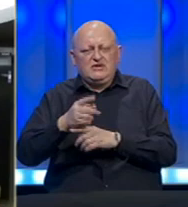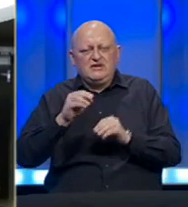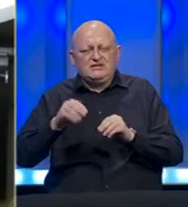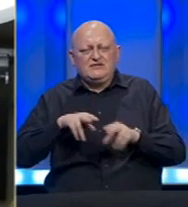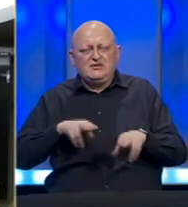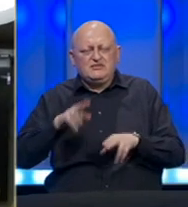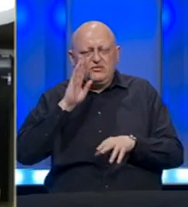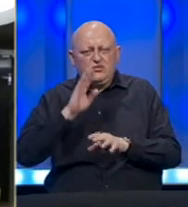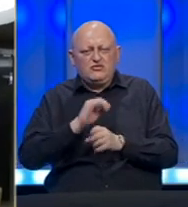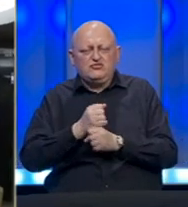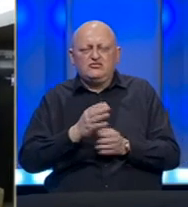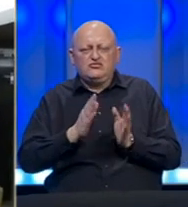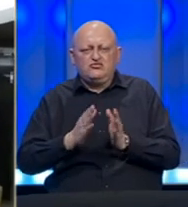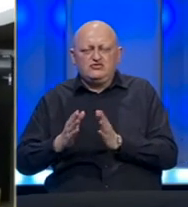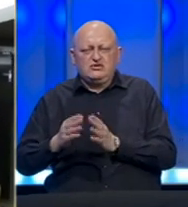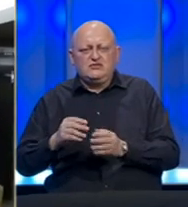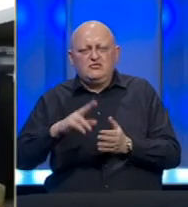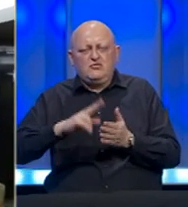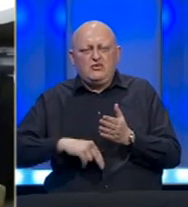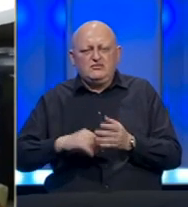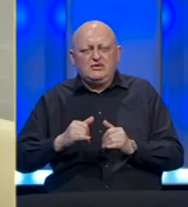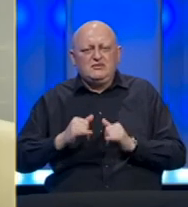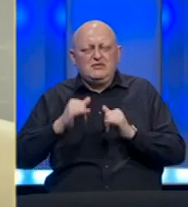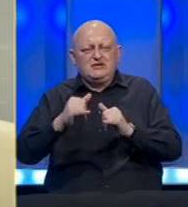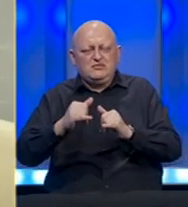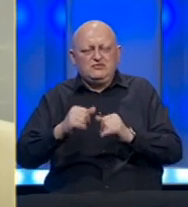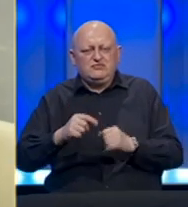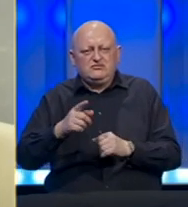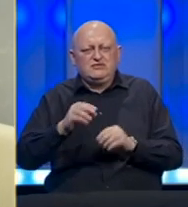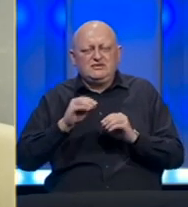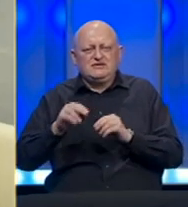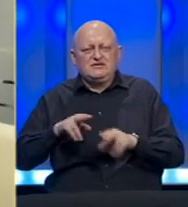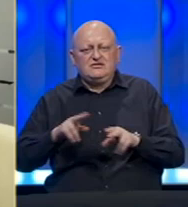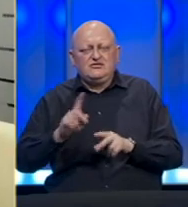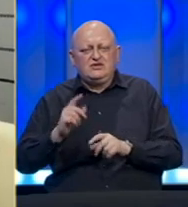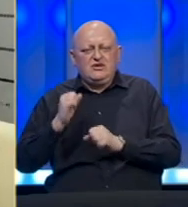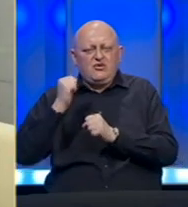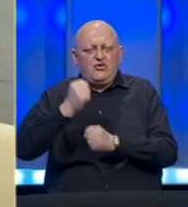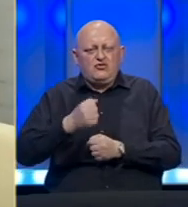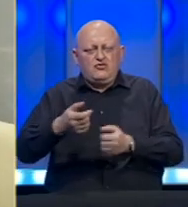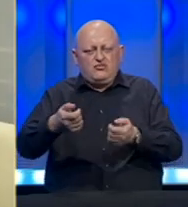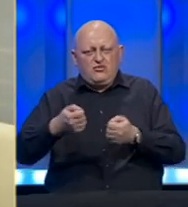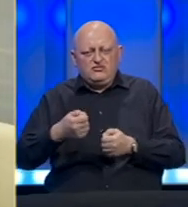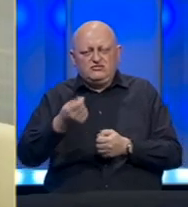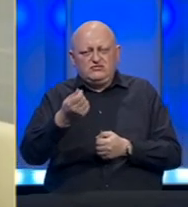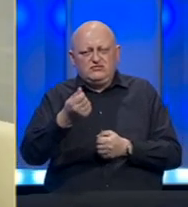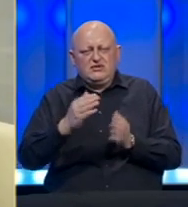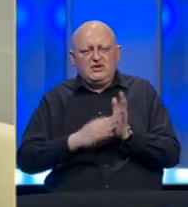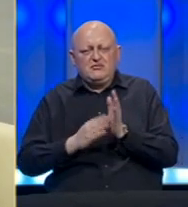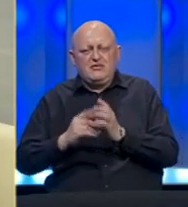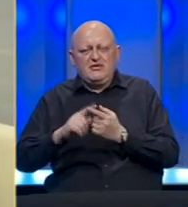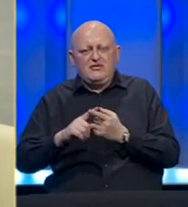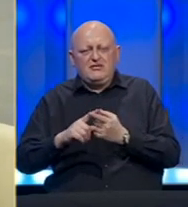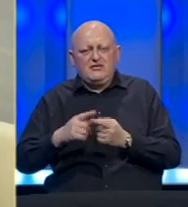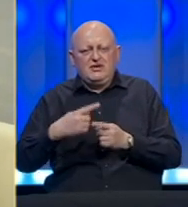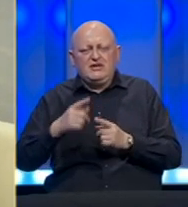ministara BiH u skladu sa potpisanim pismom namjere. Savjet ministara nije donio odluku o povlačenju sredstava od MMF-a radi